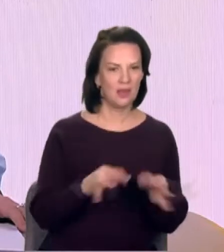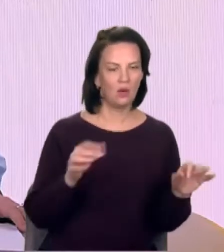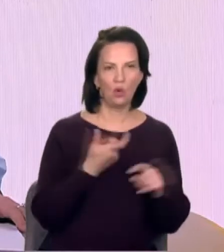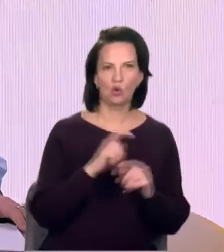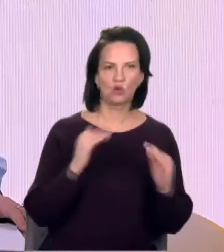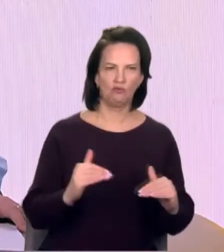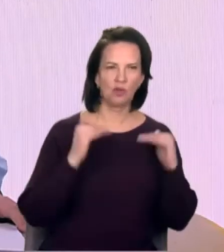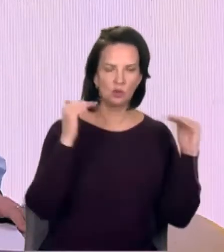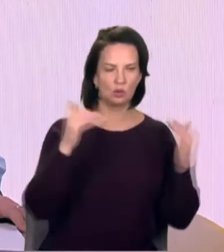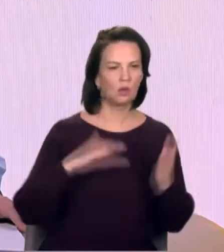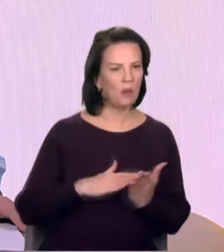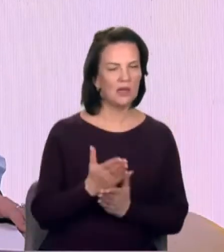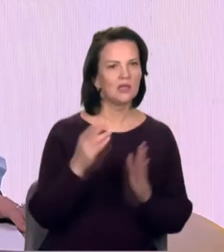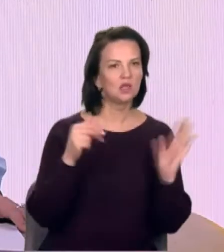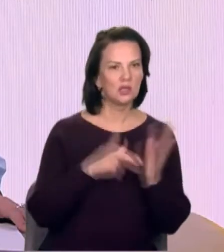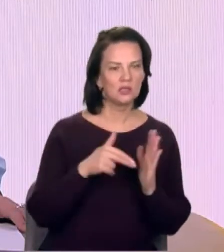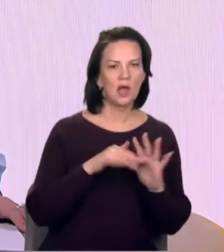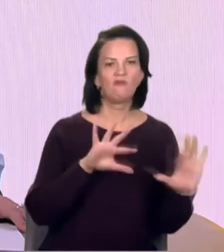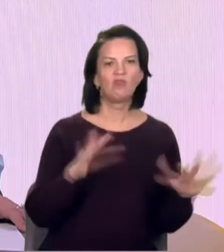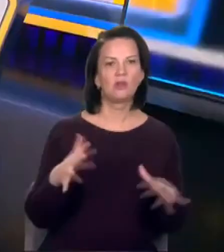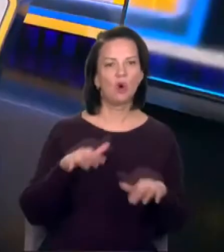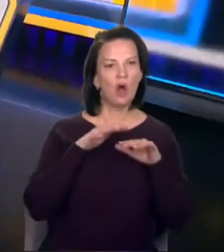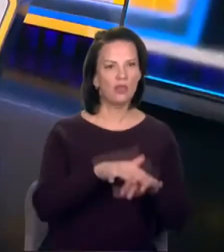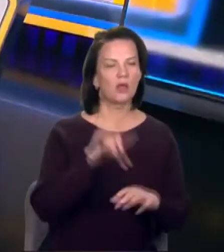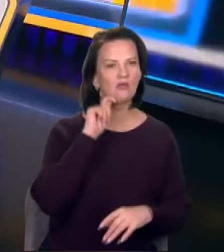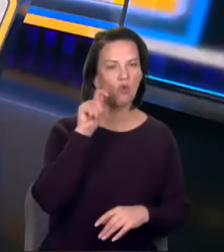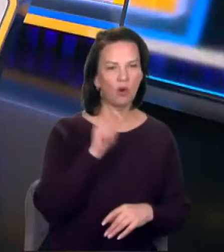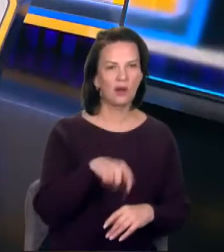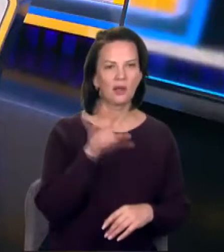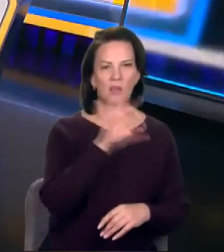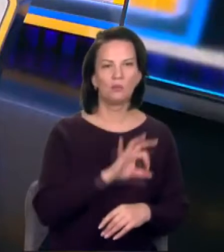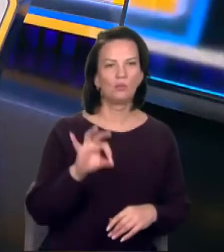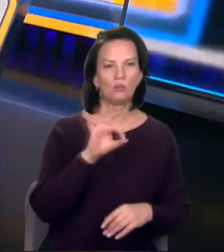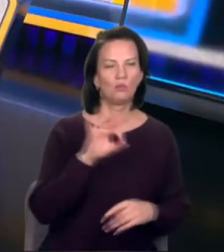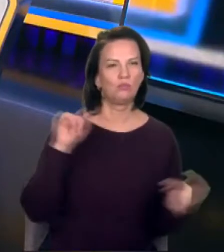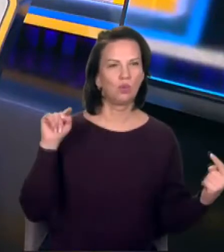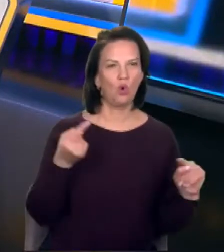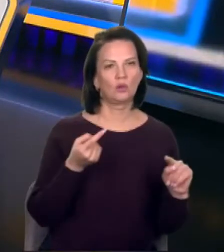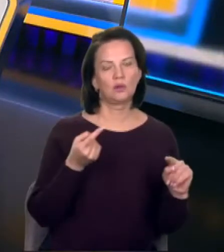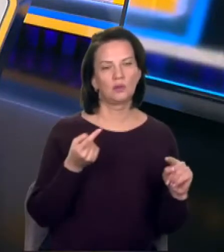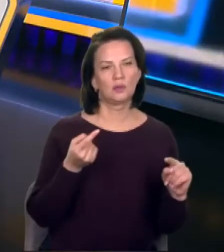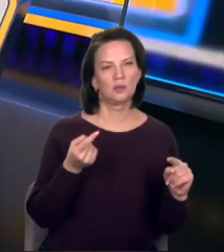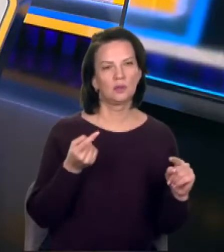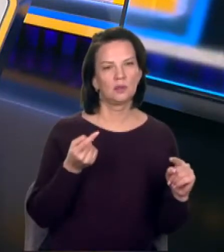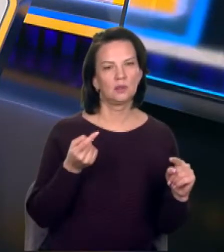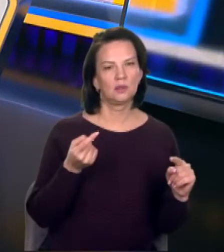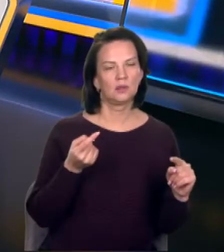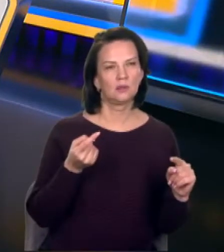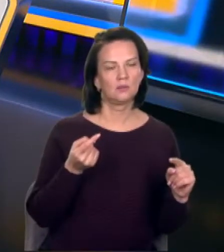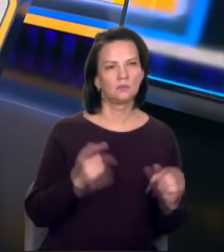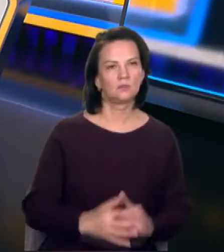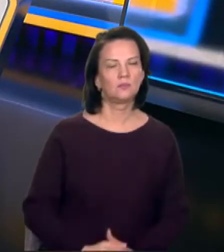атаки в Україні проти намірів України